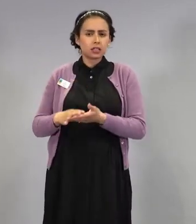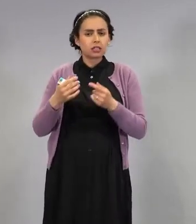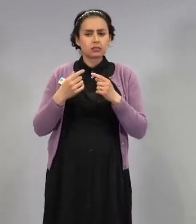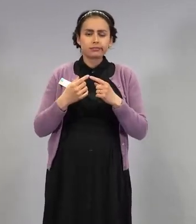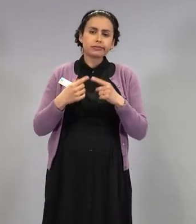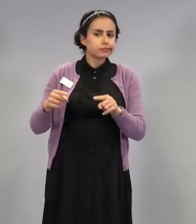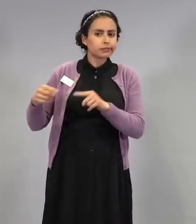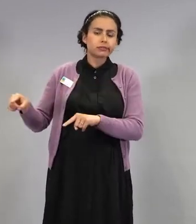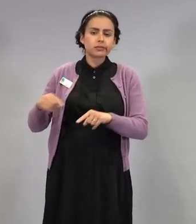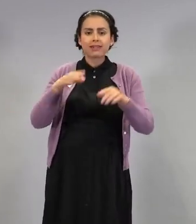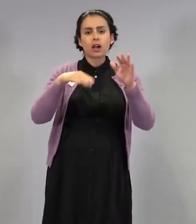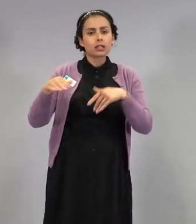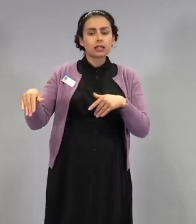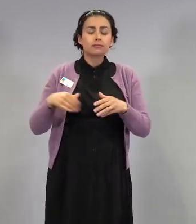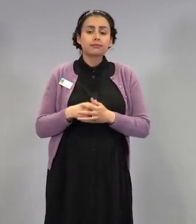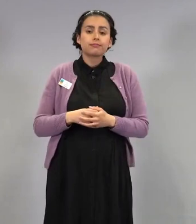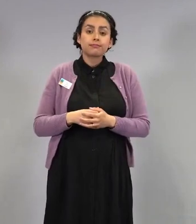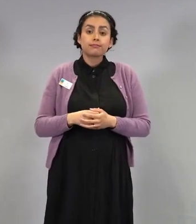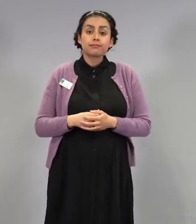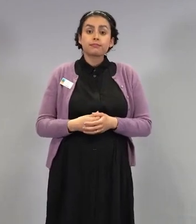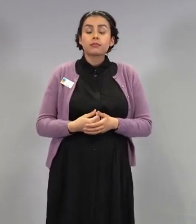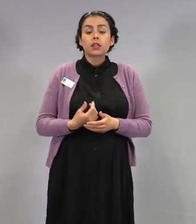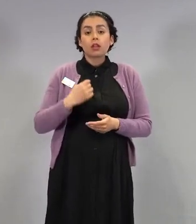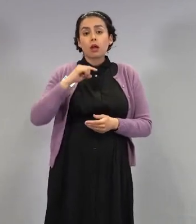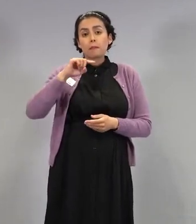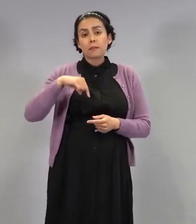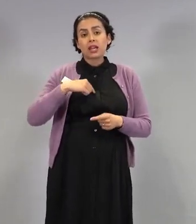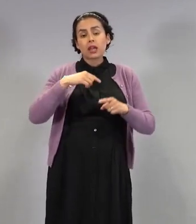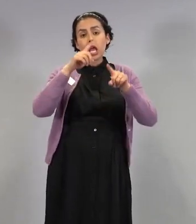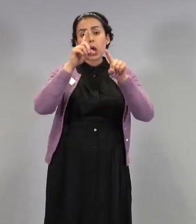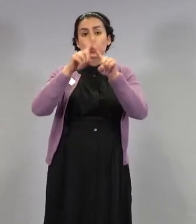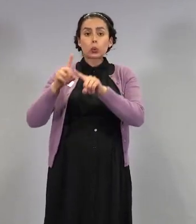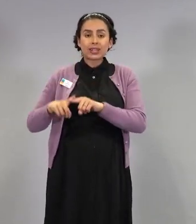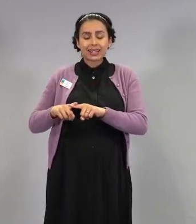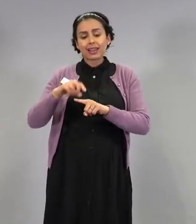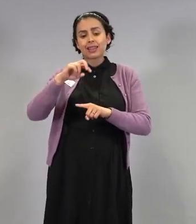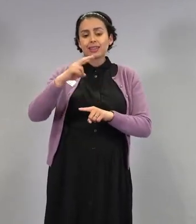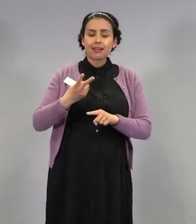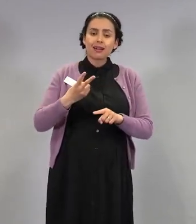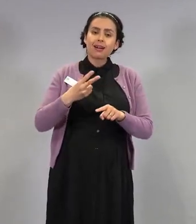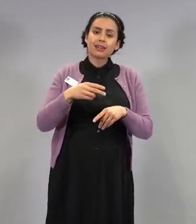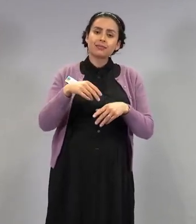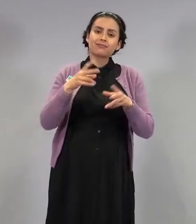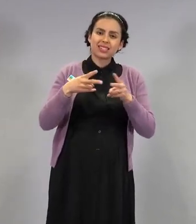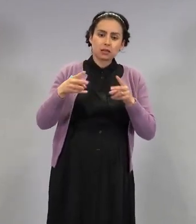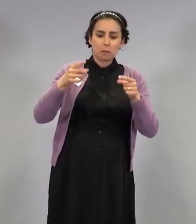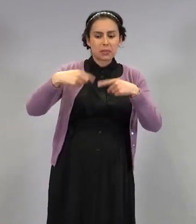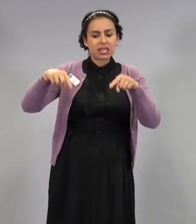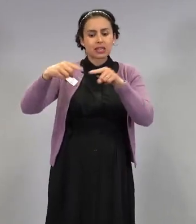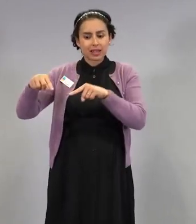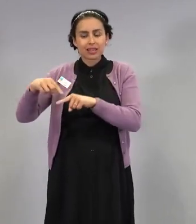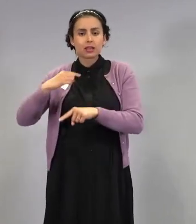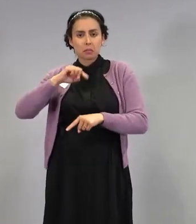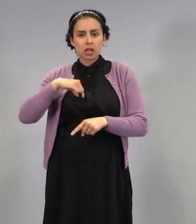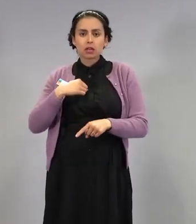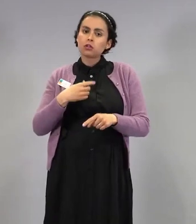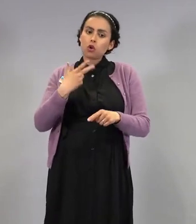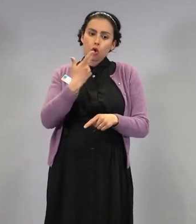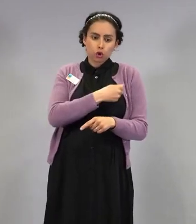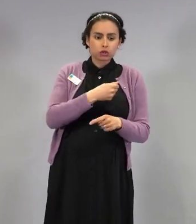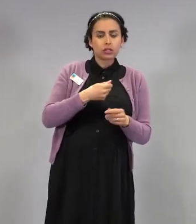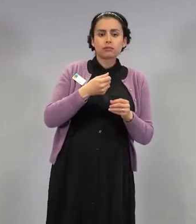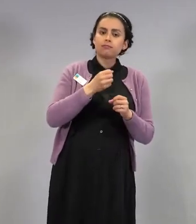Me lähetämme sairaanhoitopiireihin rokotteita suhteessa siihen